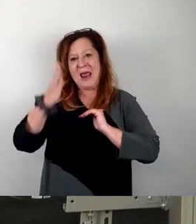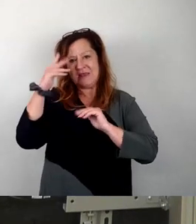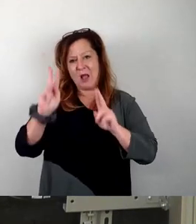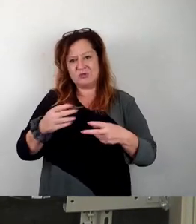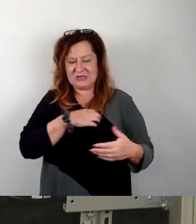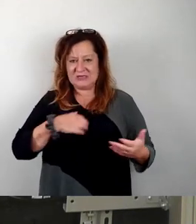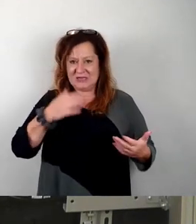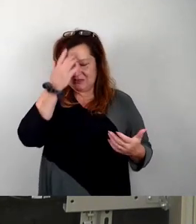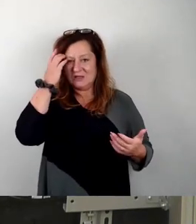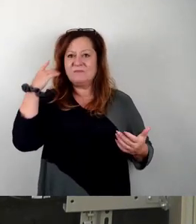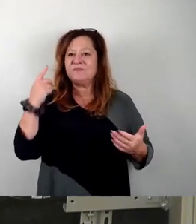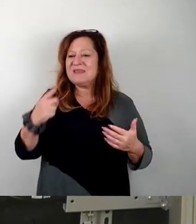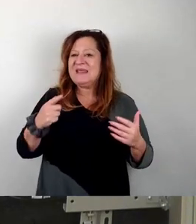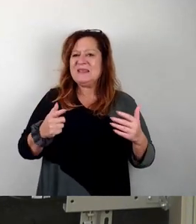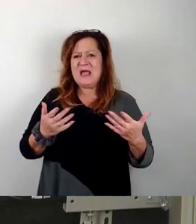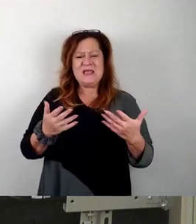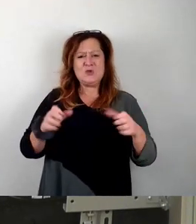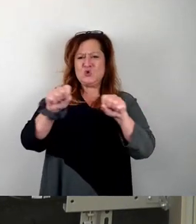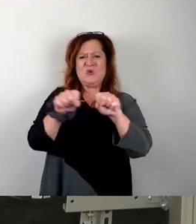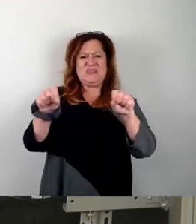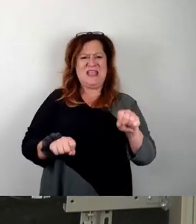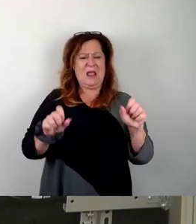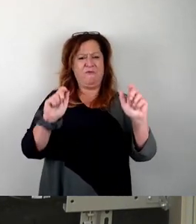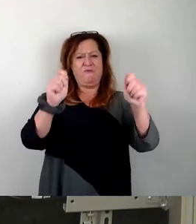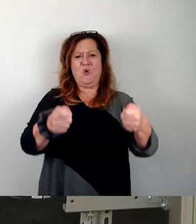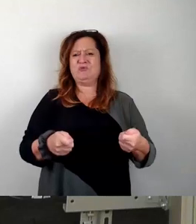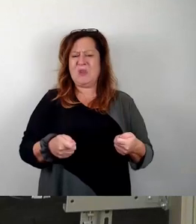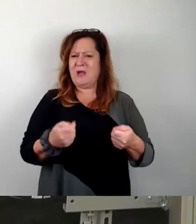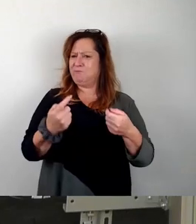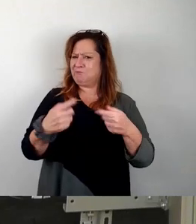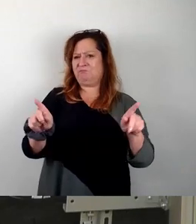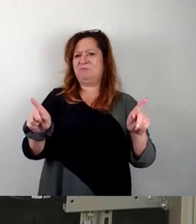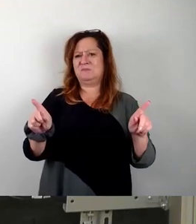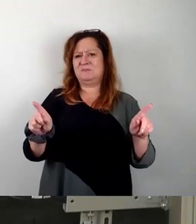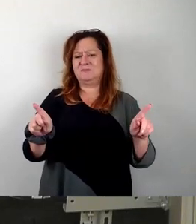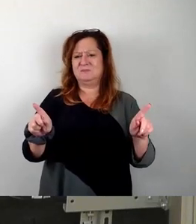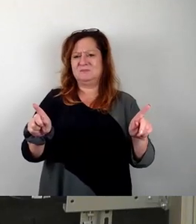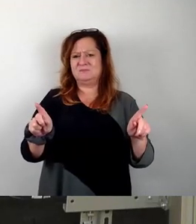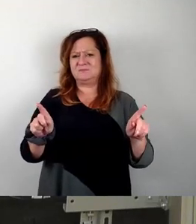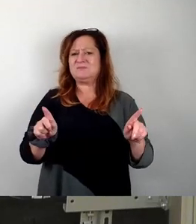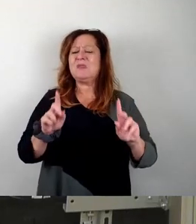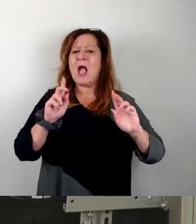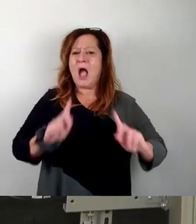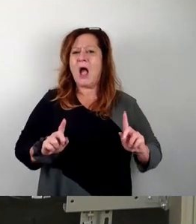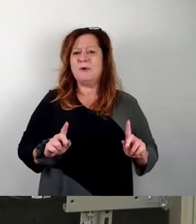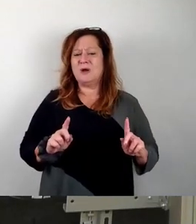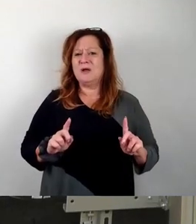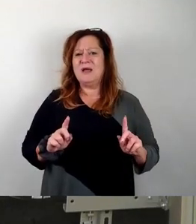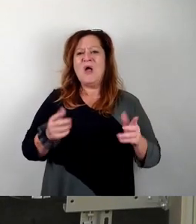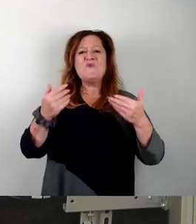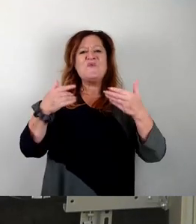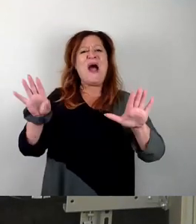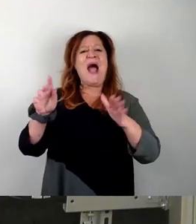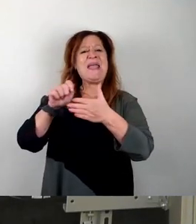diese Systematik, die hier vorgeschlagen wird, ist total absurd. Es geht ja aber auch tatsächlich eben den Freien Wählern nicht